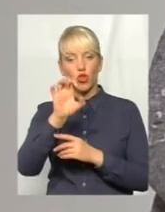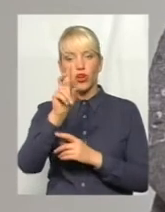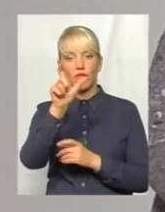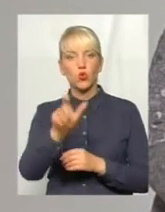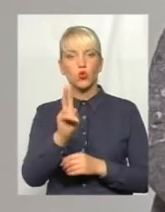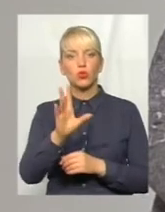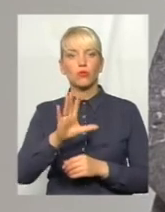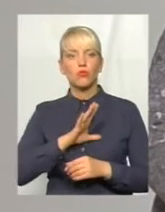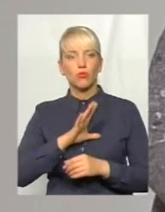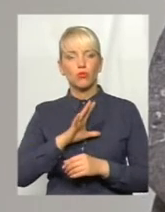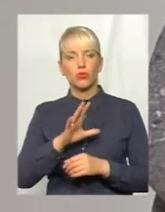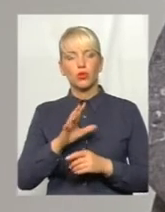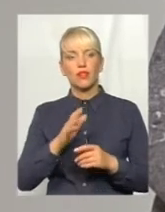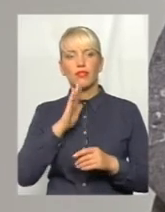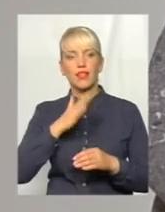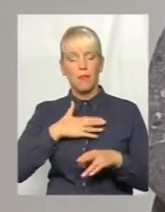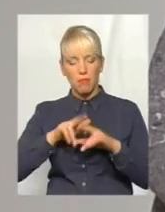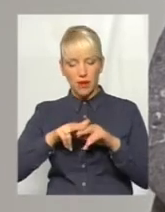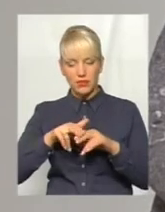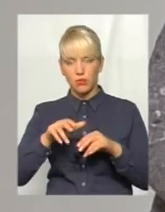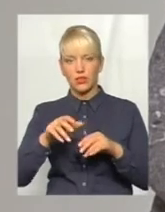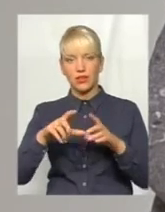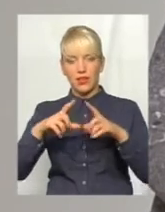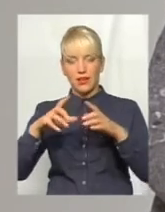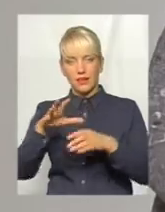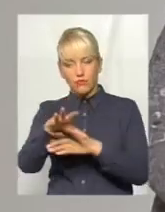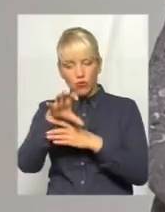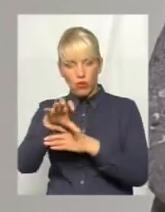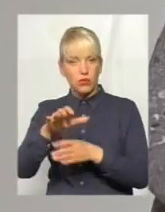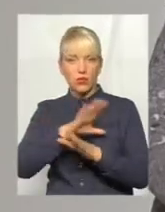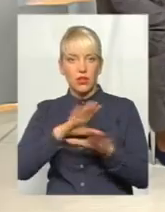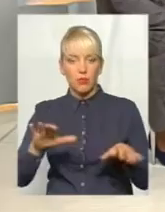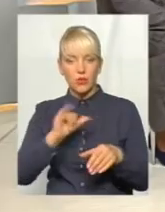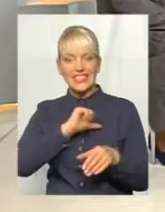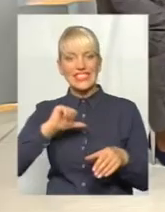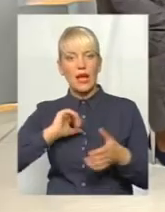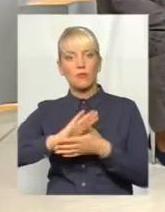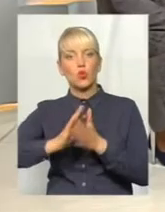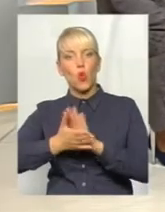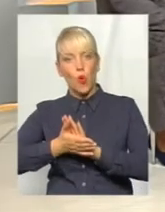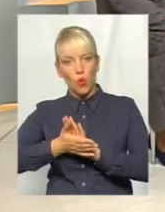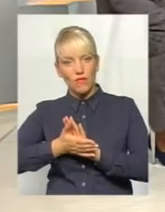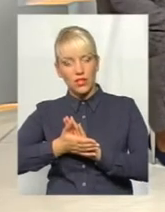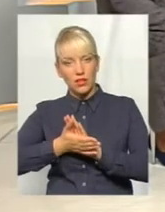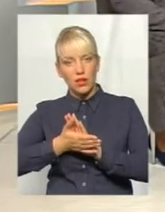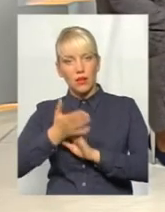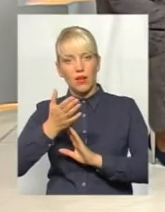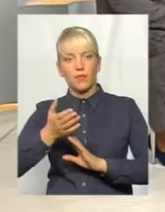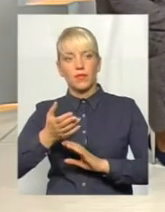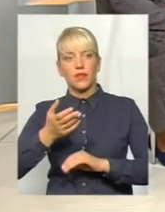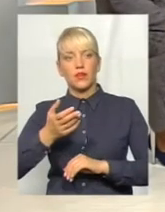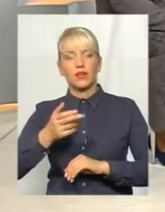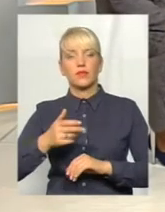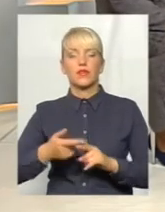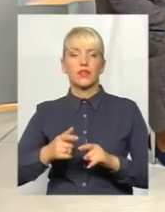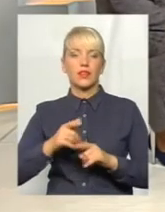даних банку на нашому паспорті, банк не видав. І самого договору банк до правоохоронних органів